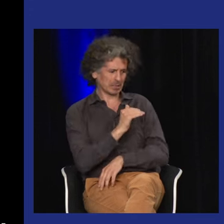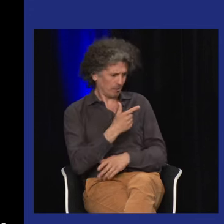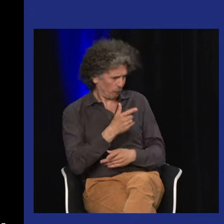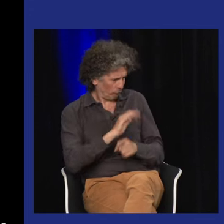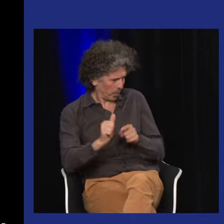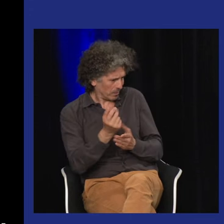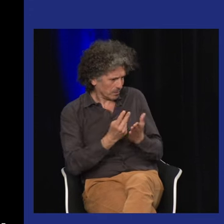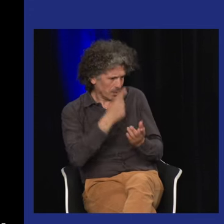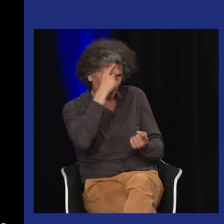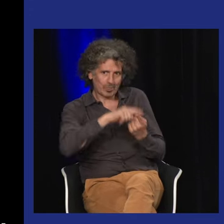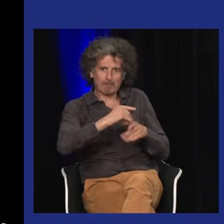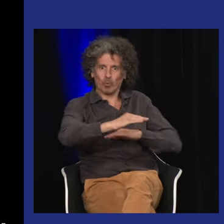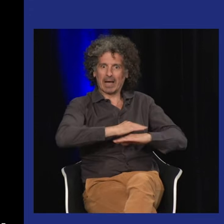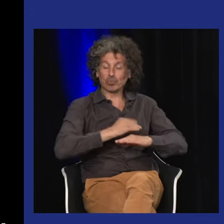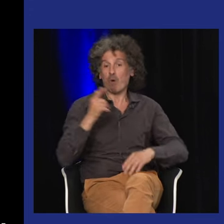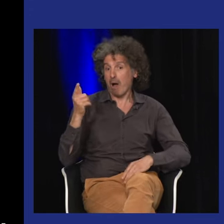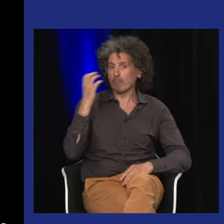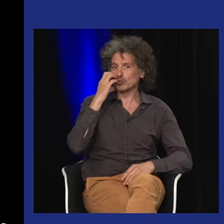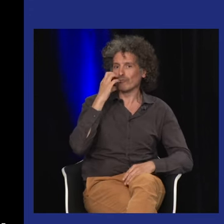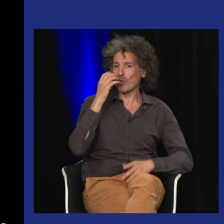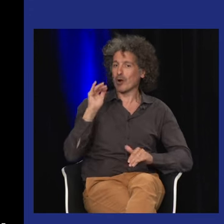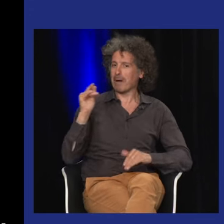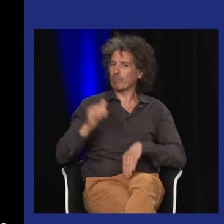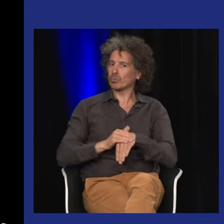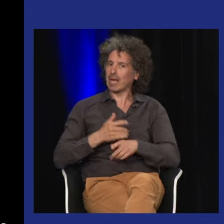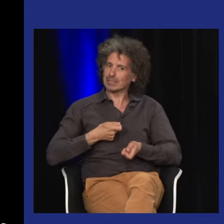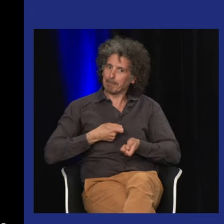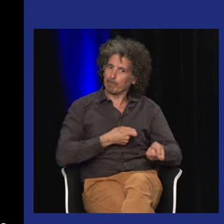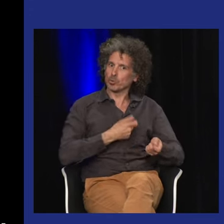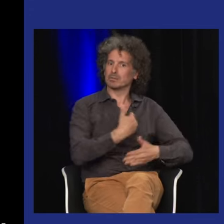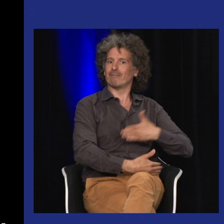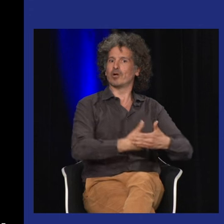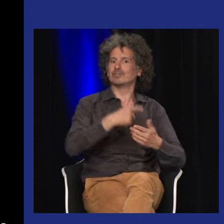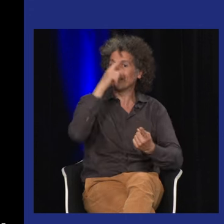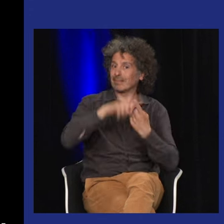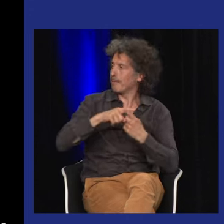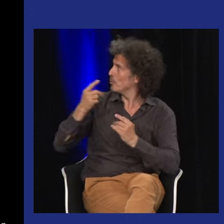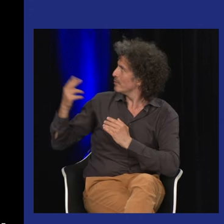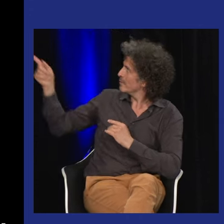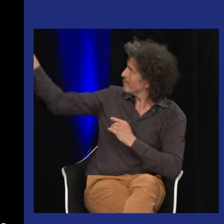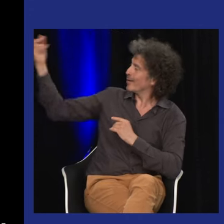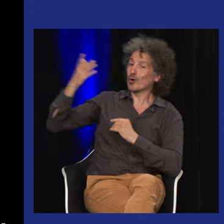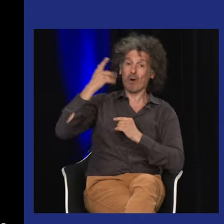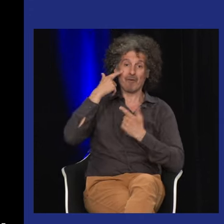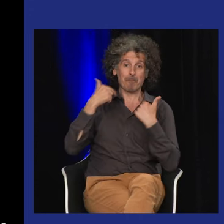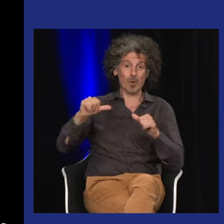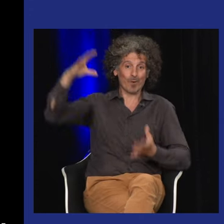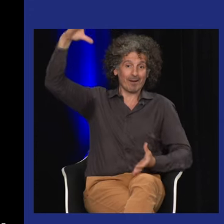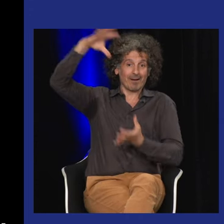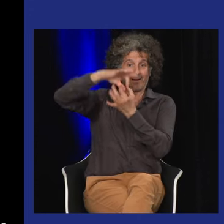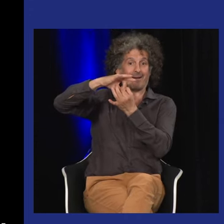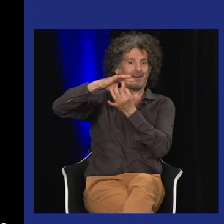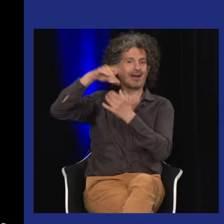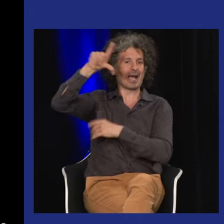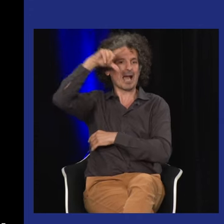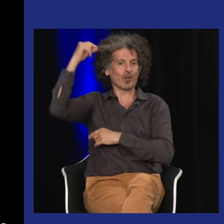c'est Bernard Mottès qui lui a dit mais pourquoi est-ce que tu ne ferais pas un dessin pour la couverture c'est Bernard Mottès qui a poussé Guy Bouchevot